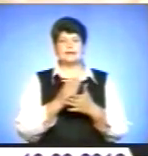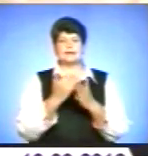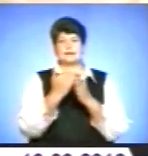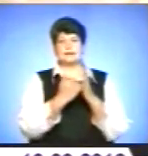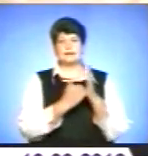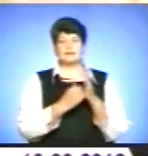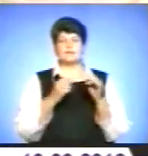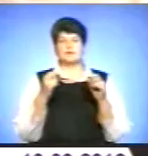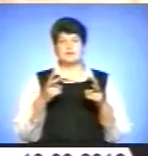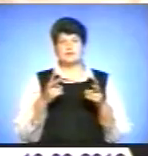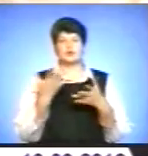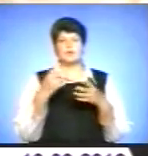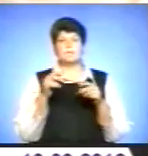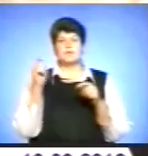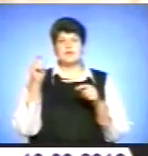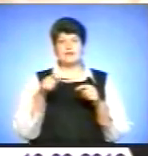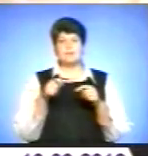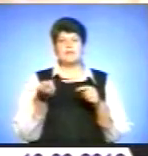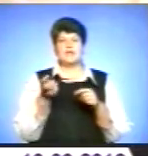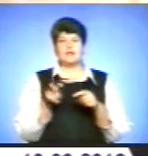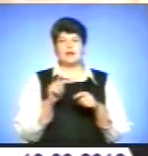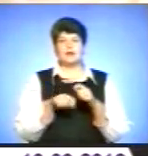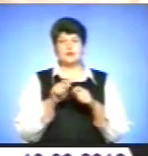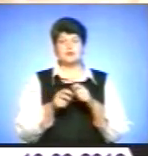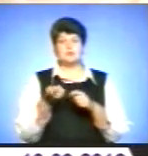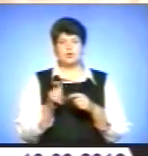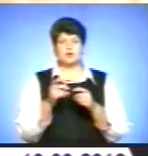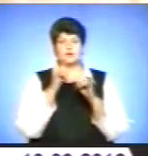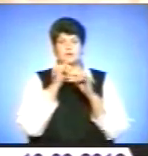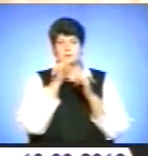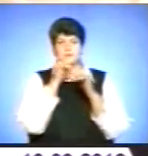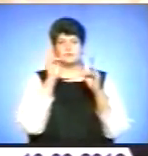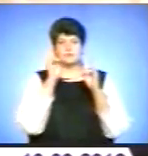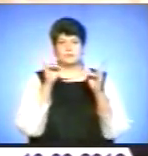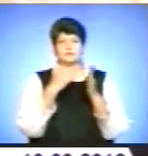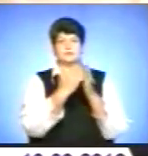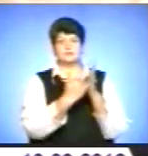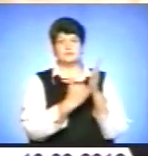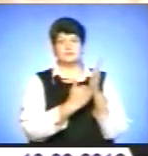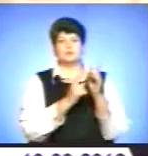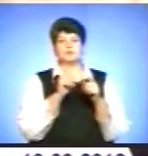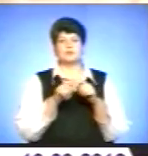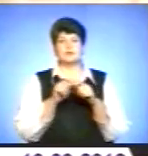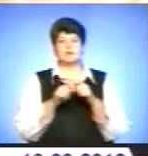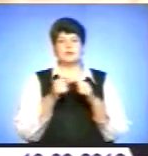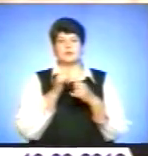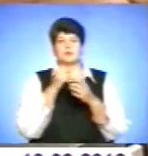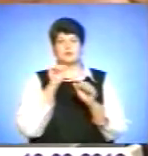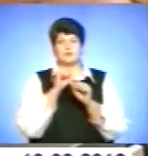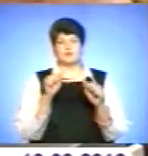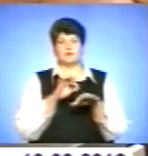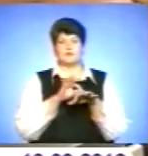в ризику. Якщо перевіряючий приходить і не може показати критерій ризику, який він б працював, він не має права здійснювати перевірку.